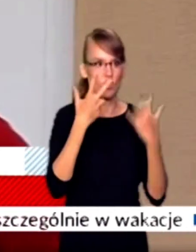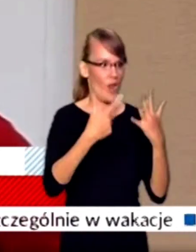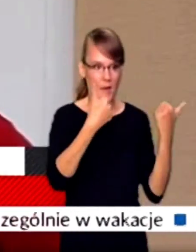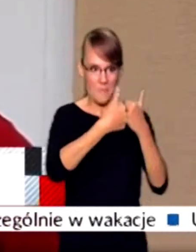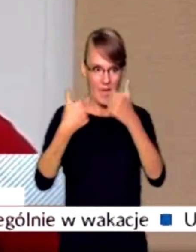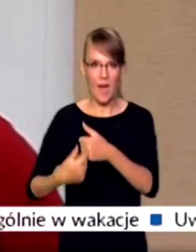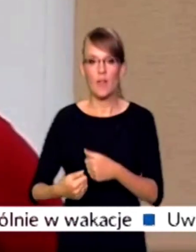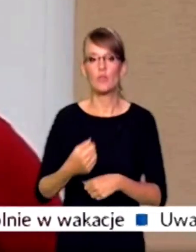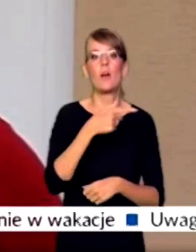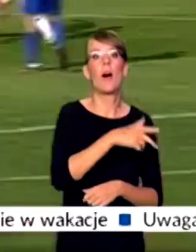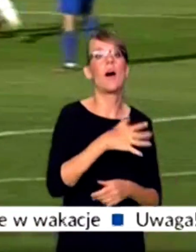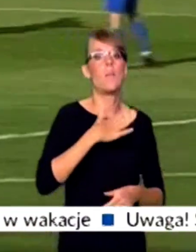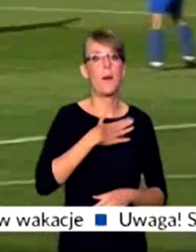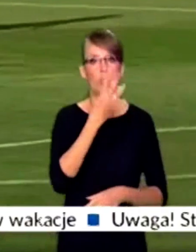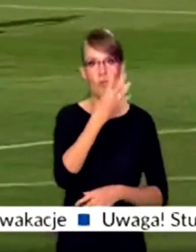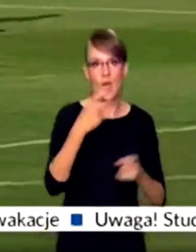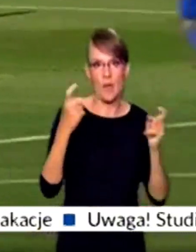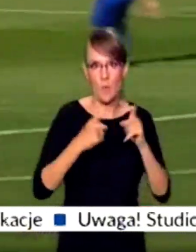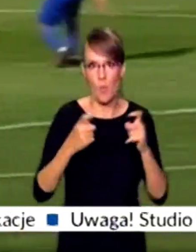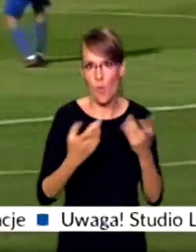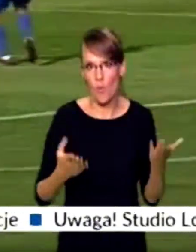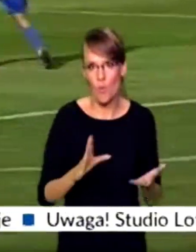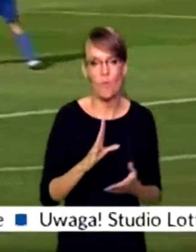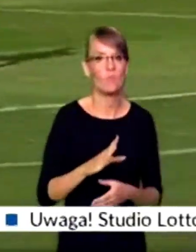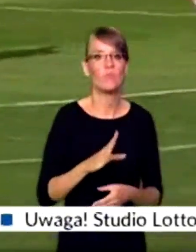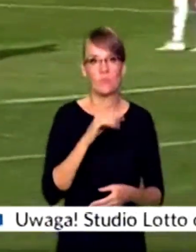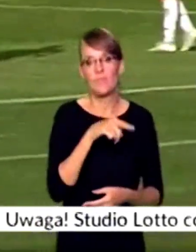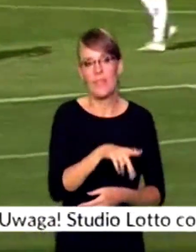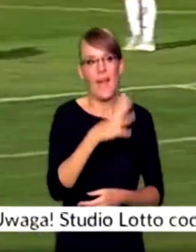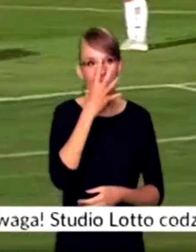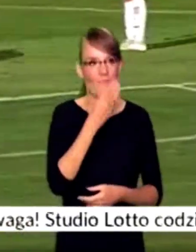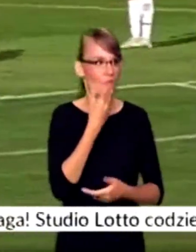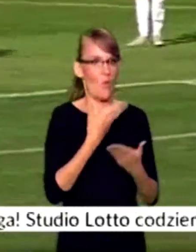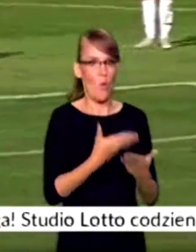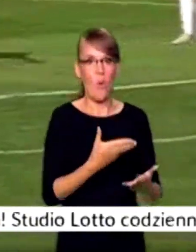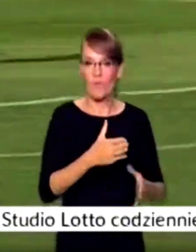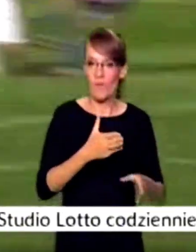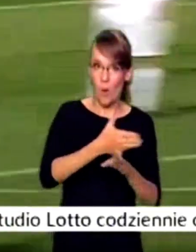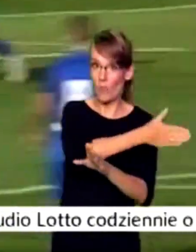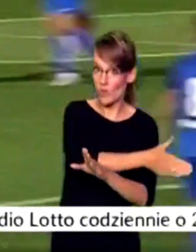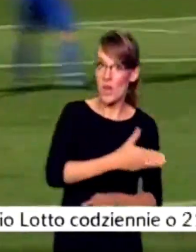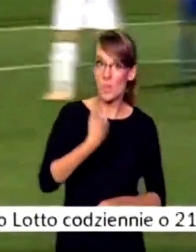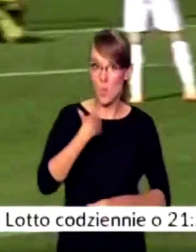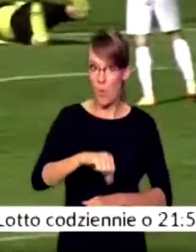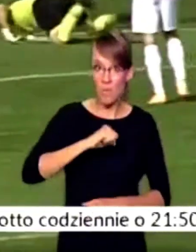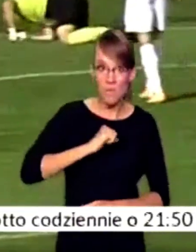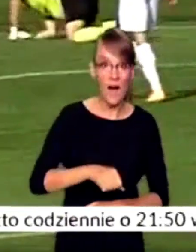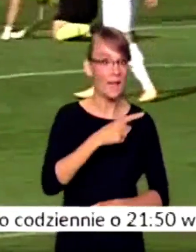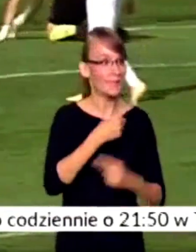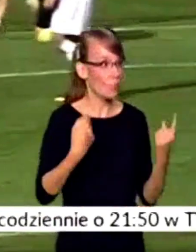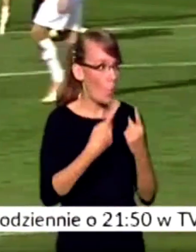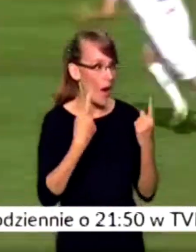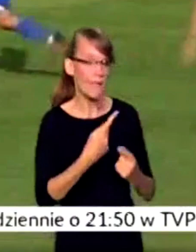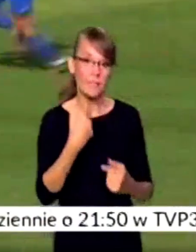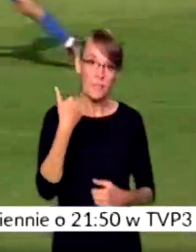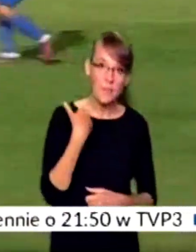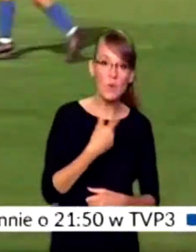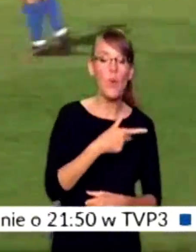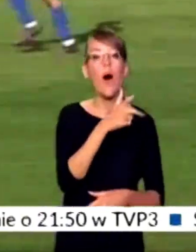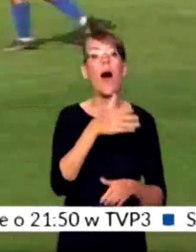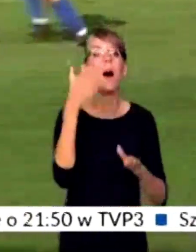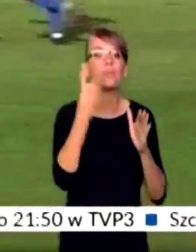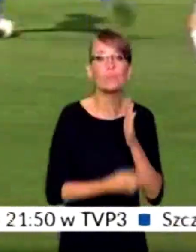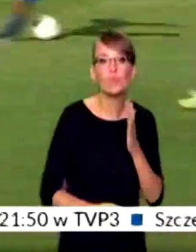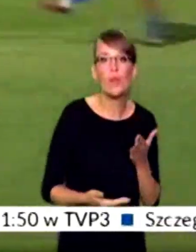cztery punkty. jak do tej pory ta gra wyglądała naprawdę fajnie i te sytuacje były. Przegrywaliśmy po